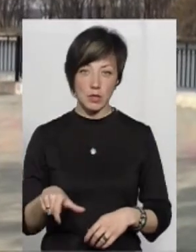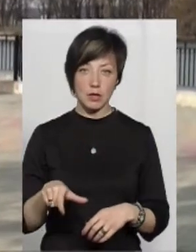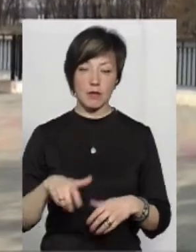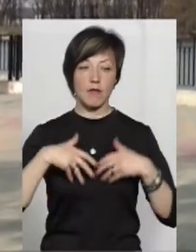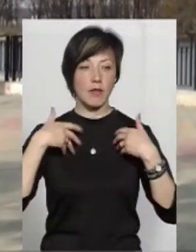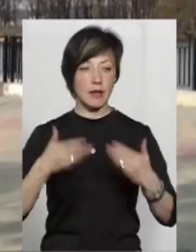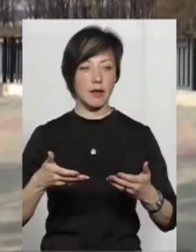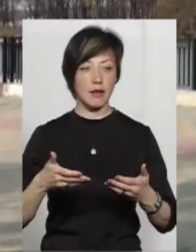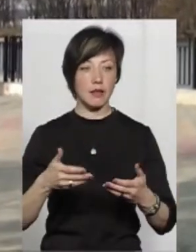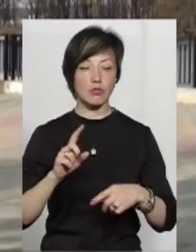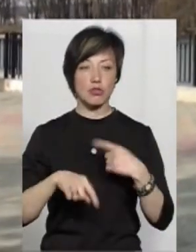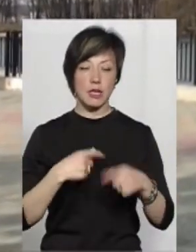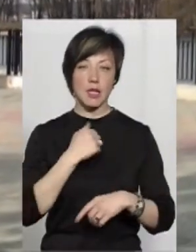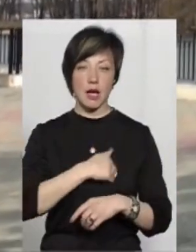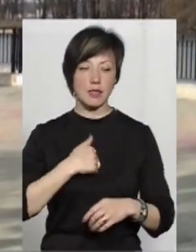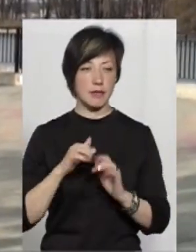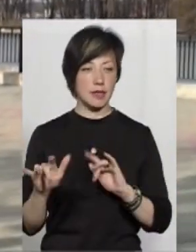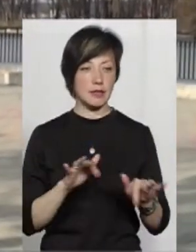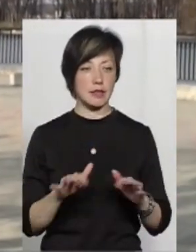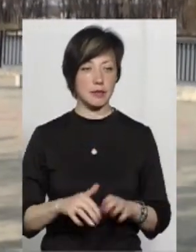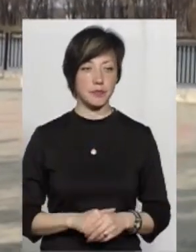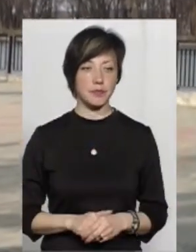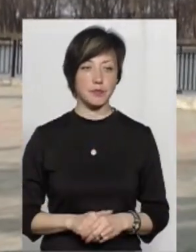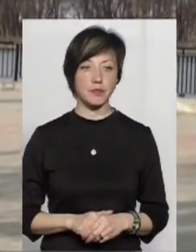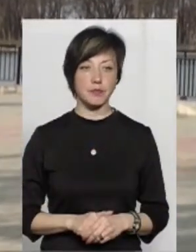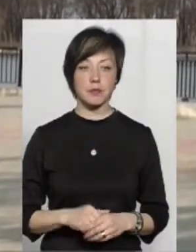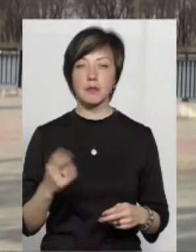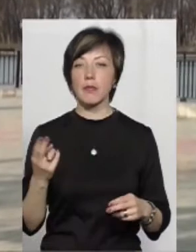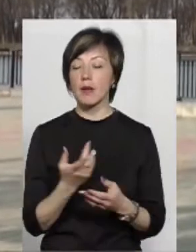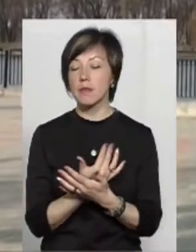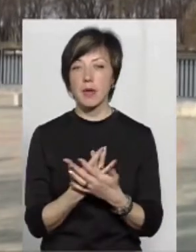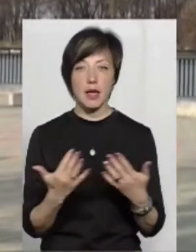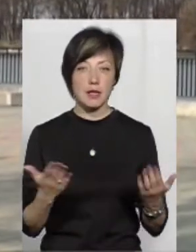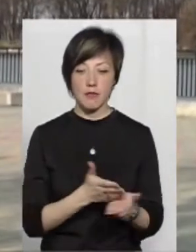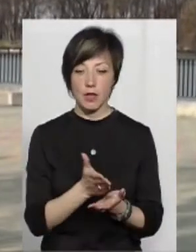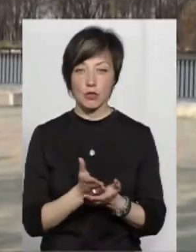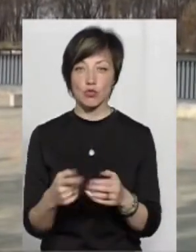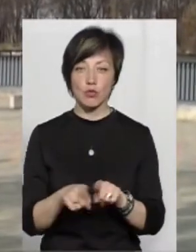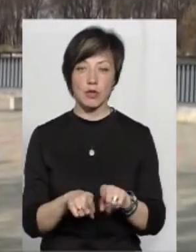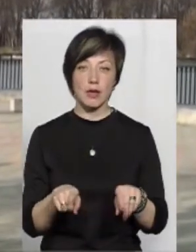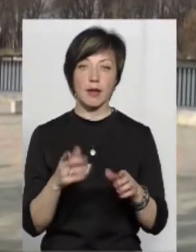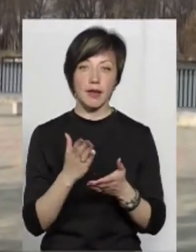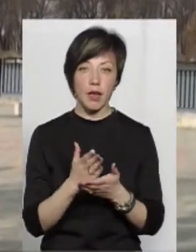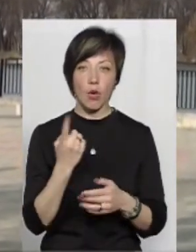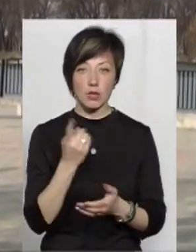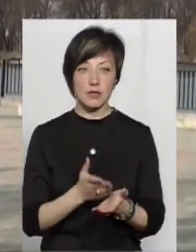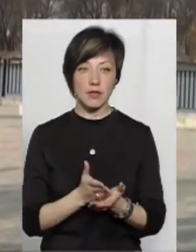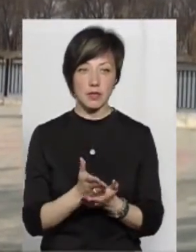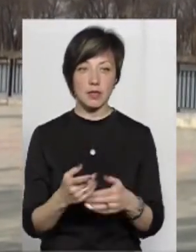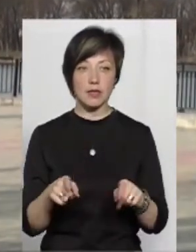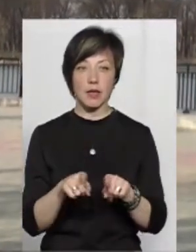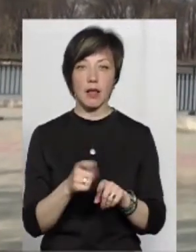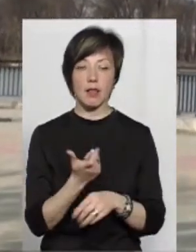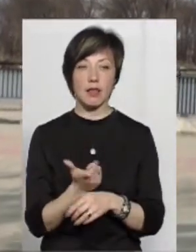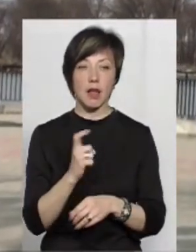видає через якісь агресивні дії. Безліч варіантів, чому так є, але один із варіантів, такий